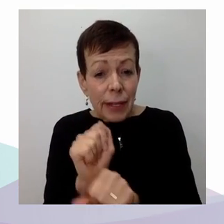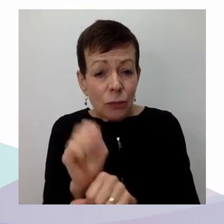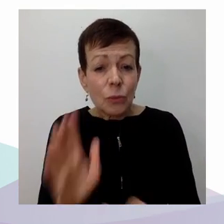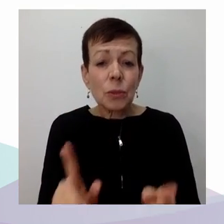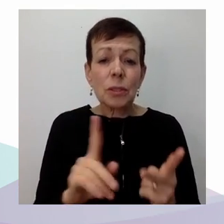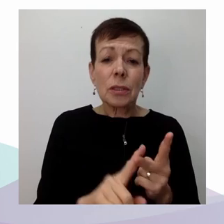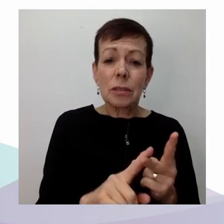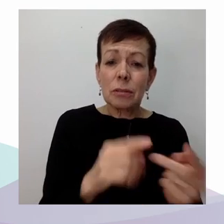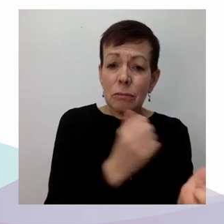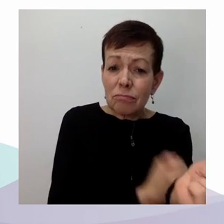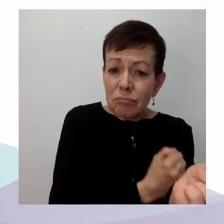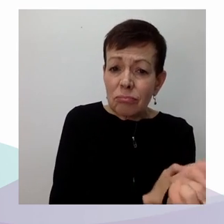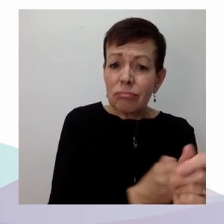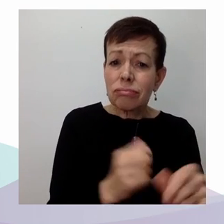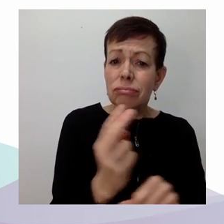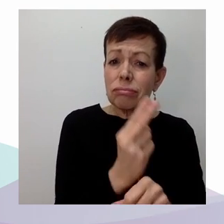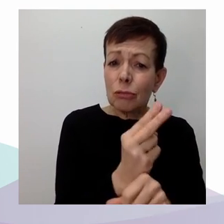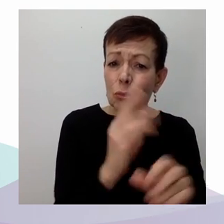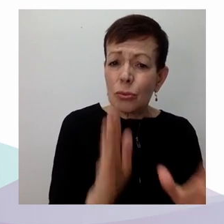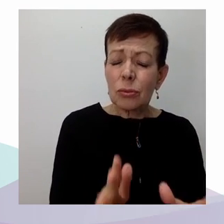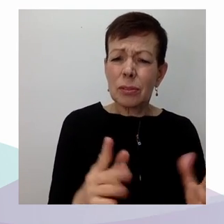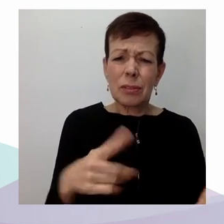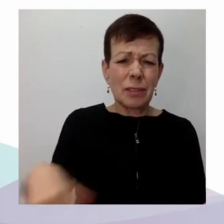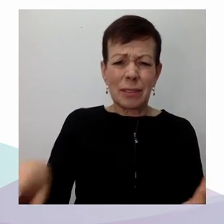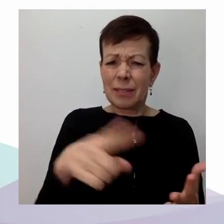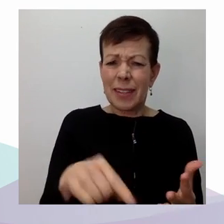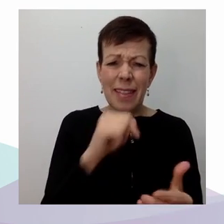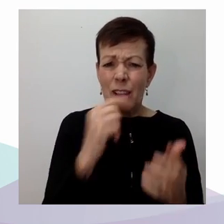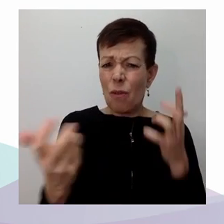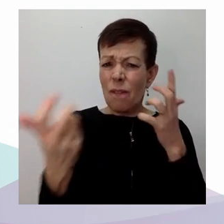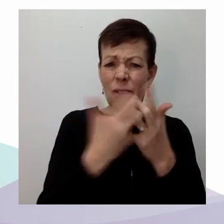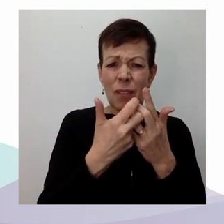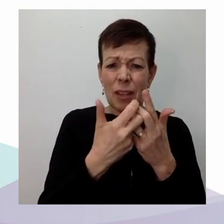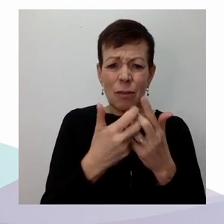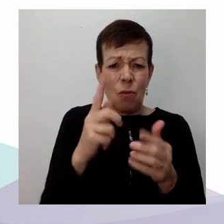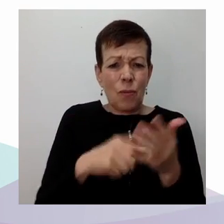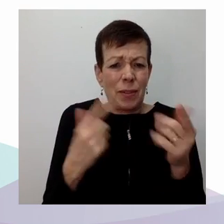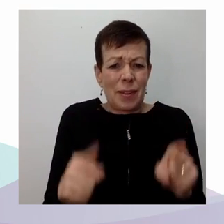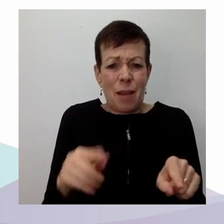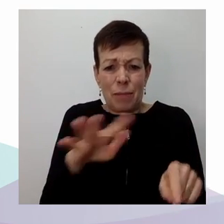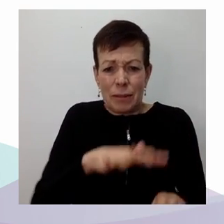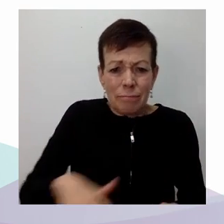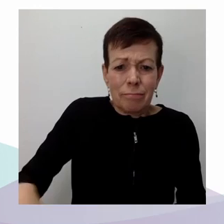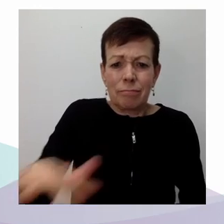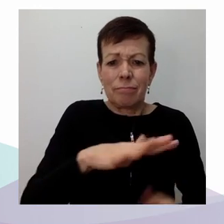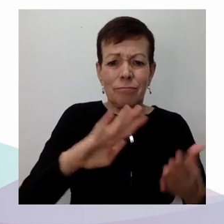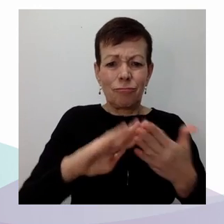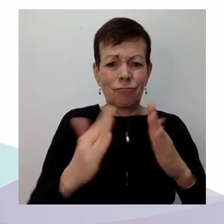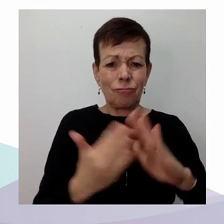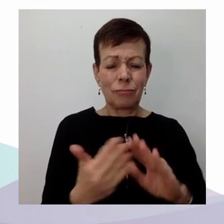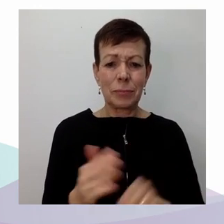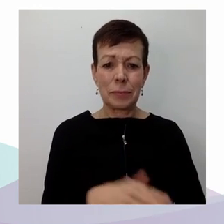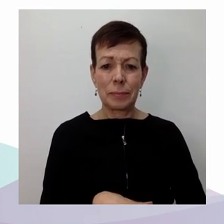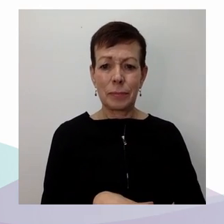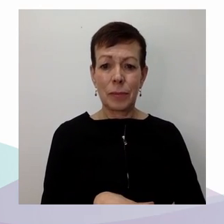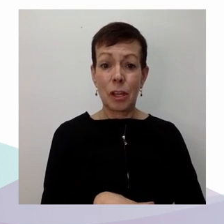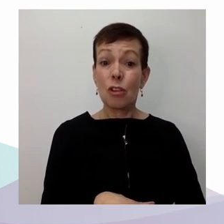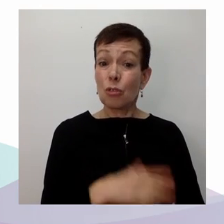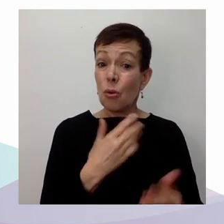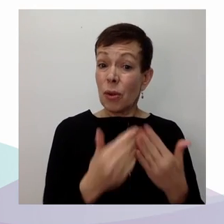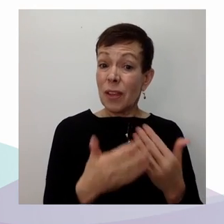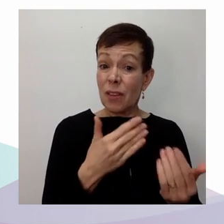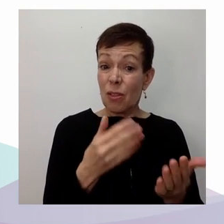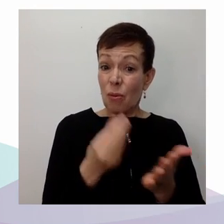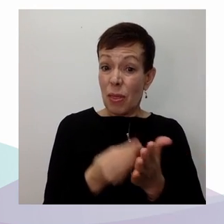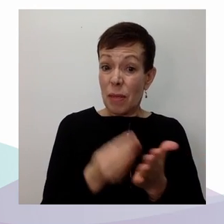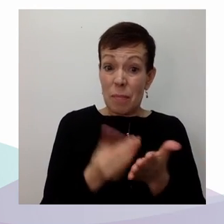Et donc, ça risque de porter préjudice à l'accessibilité des soins, des services, ainsi qu'à